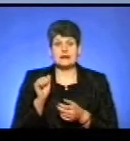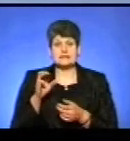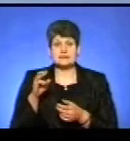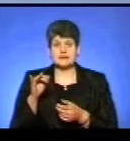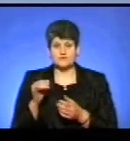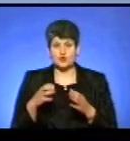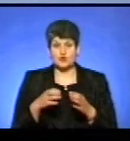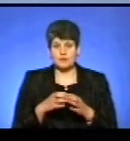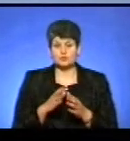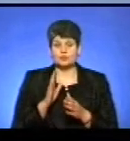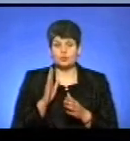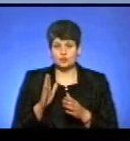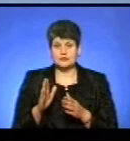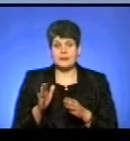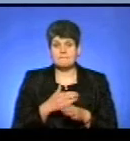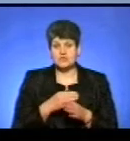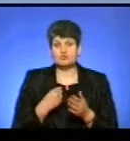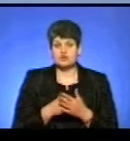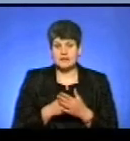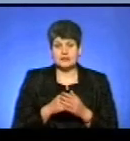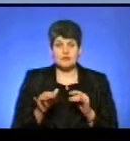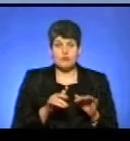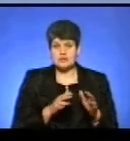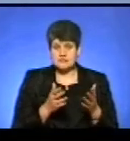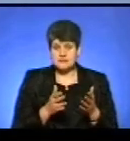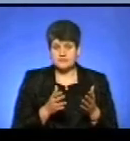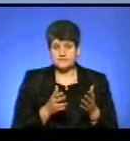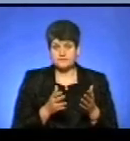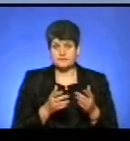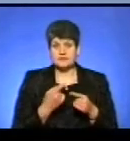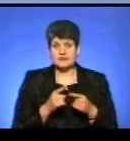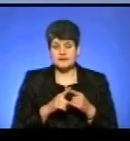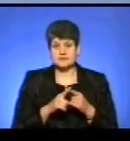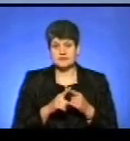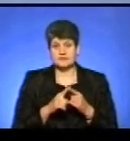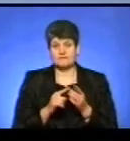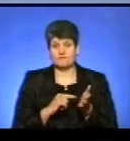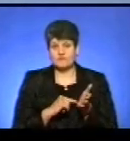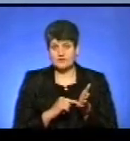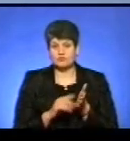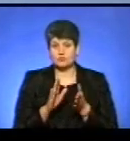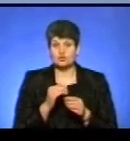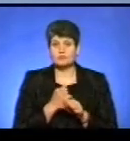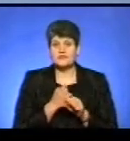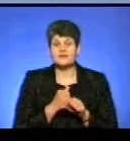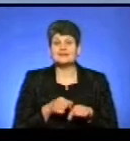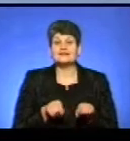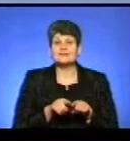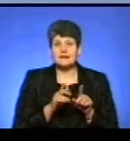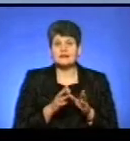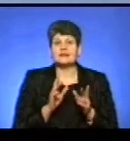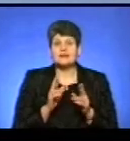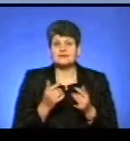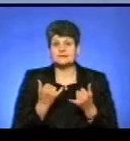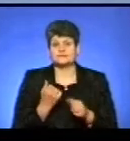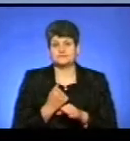буде йти міжбюджетний процес. Вони є окремою, це лінійкою виділені, вони будуть працювати так, як і працюють,